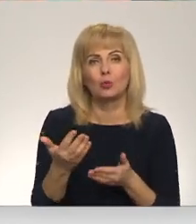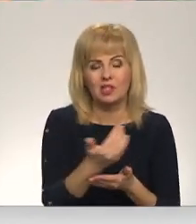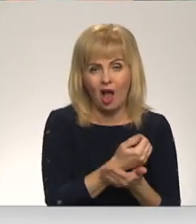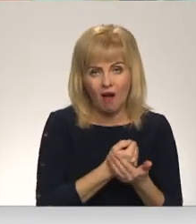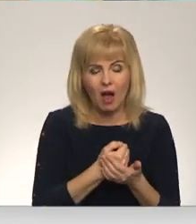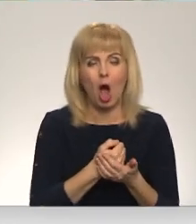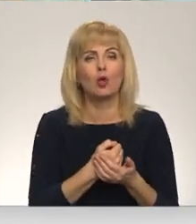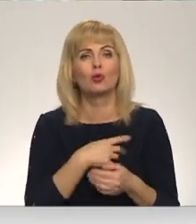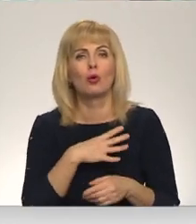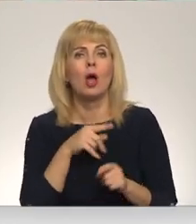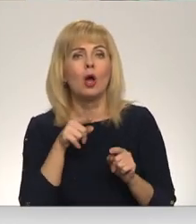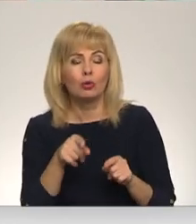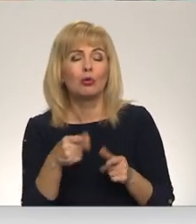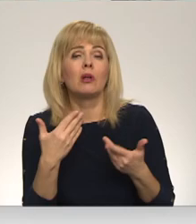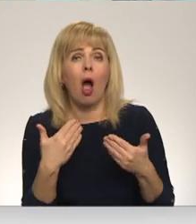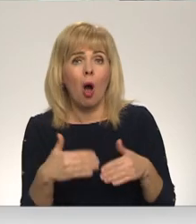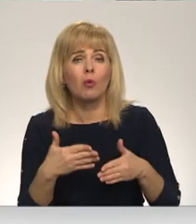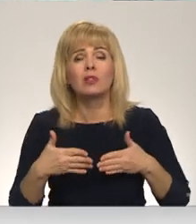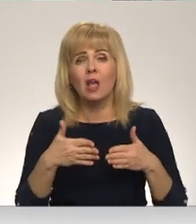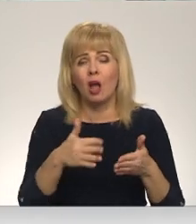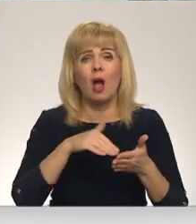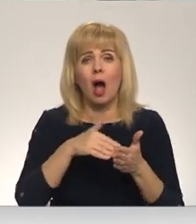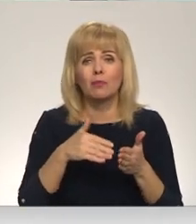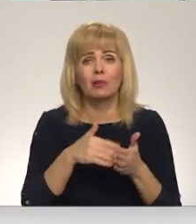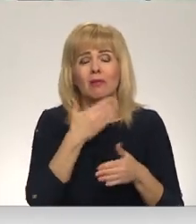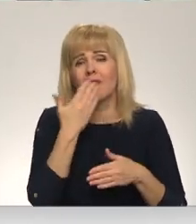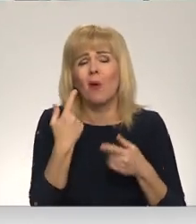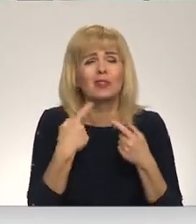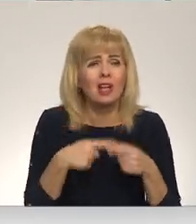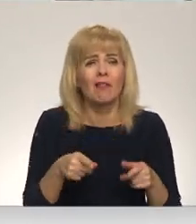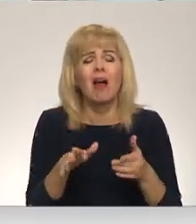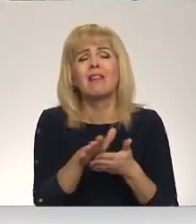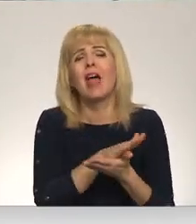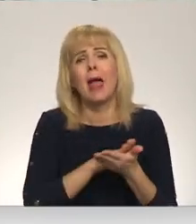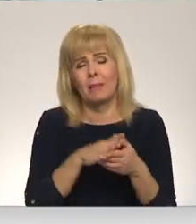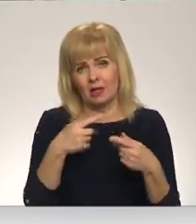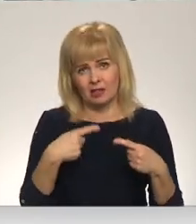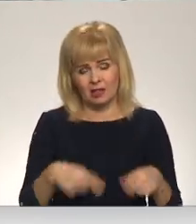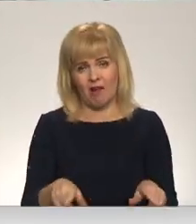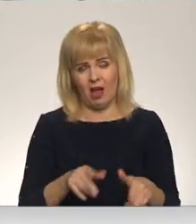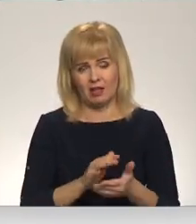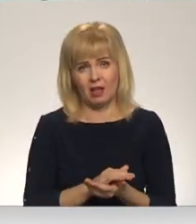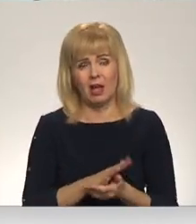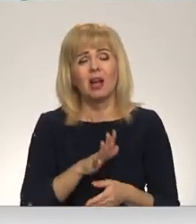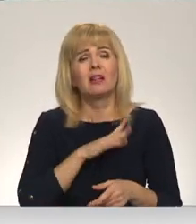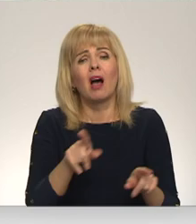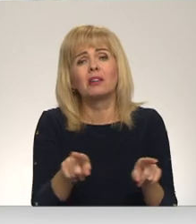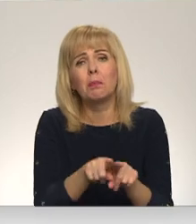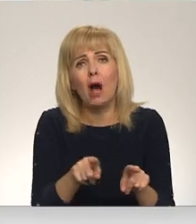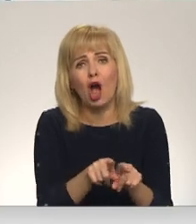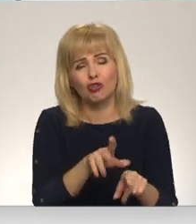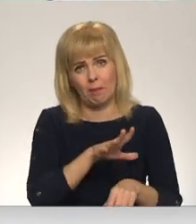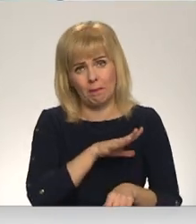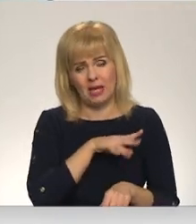jau tie ceļa apstākļi nav savādāki. Nebija savādāki. Tur bija tādi paši vai